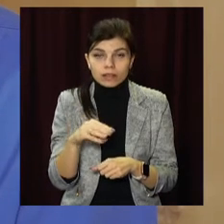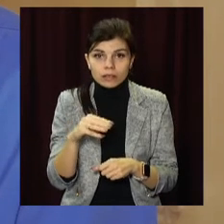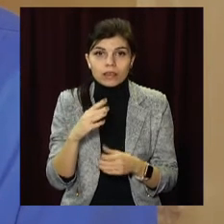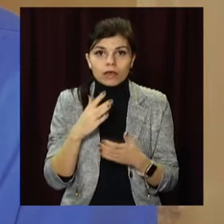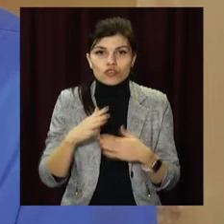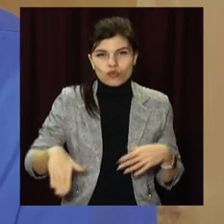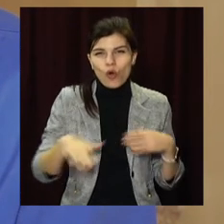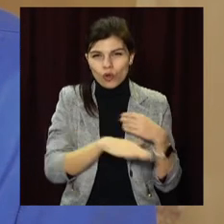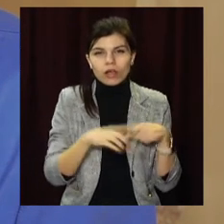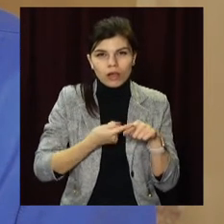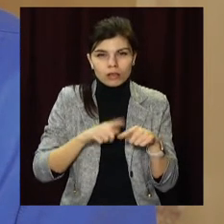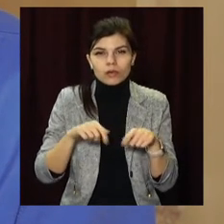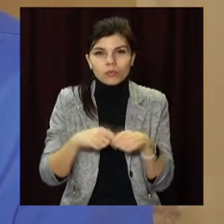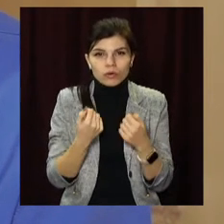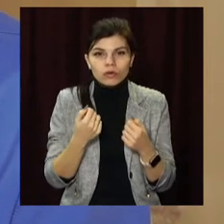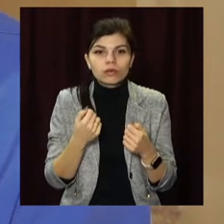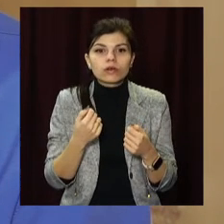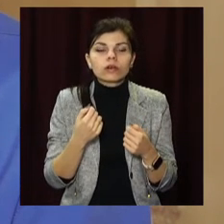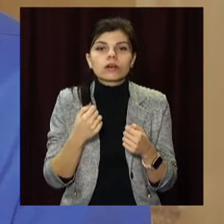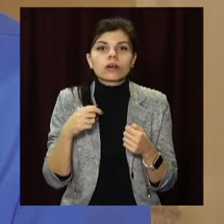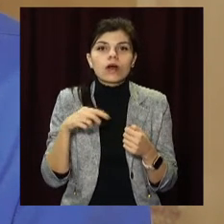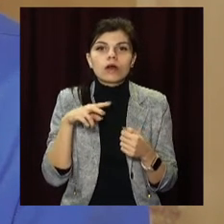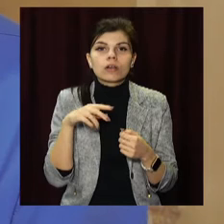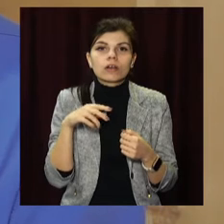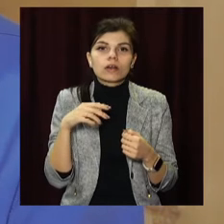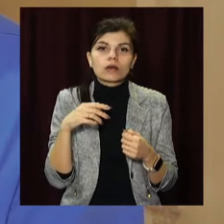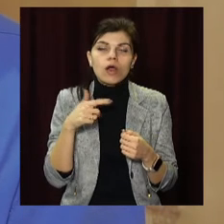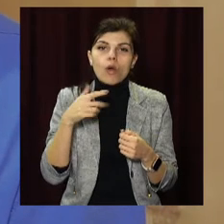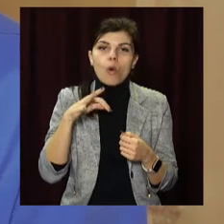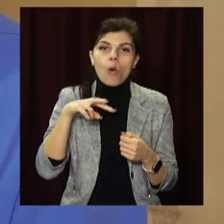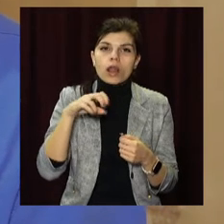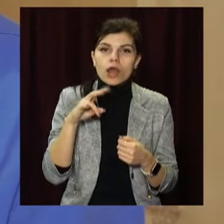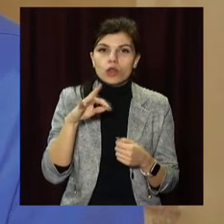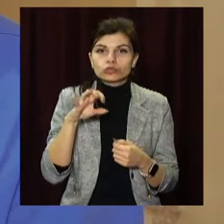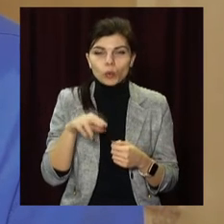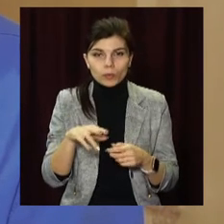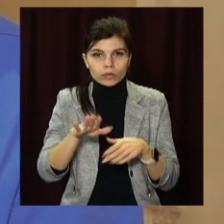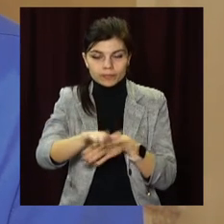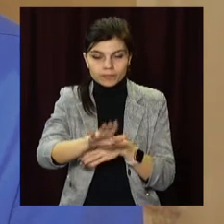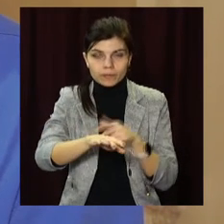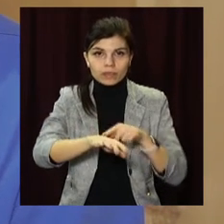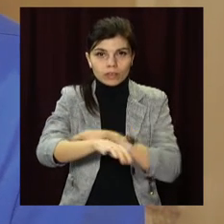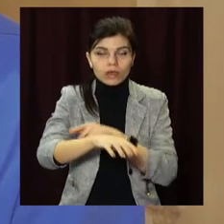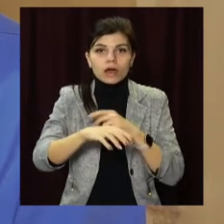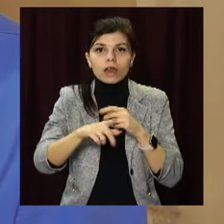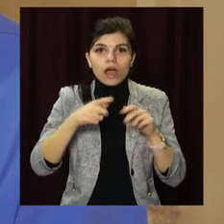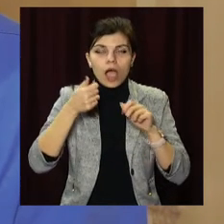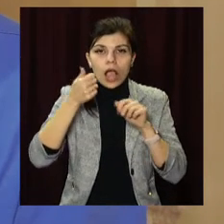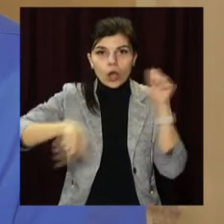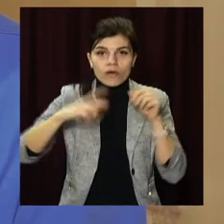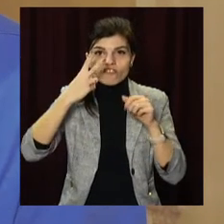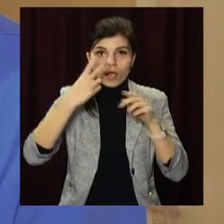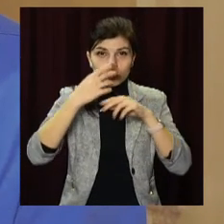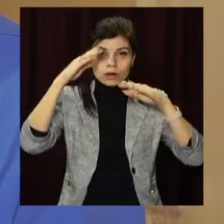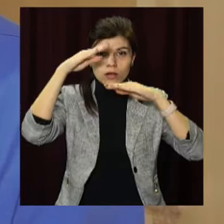отростка і правого голеностопного сустава. Оскольчатый двухлодыжечний перелом. Больной наложено скелетное